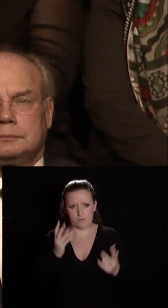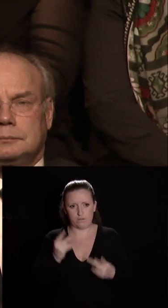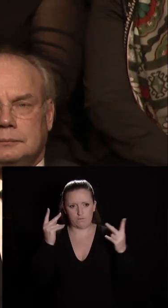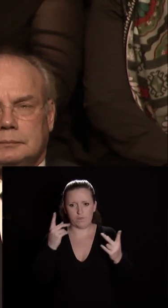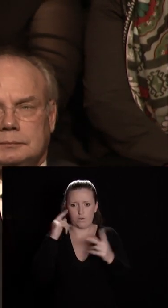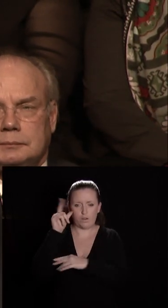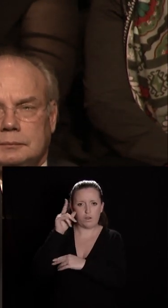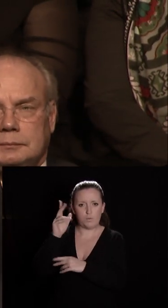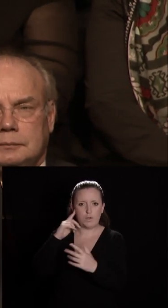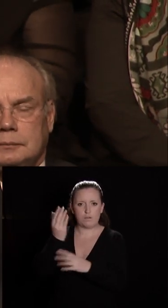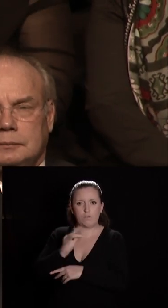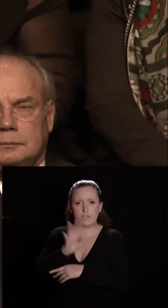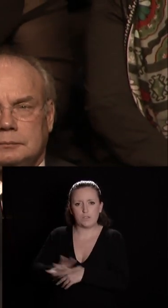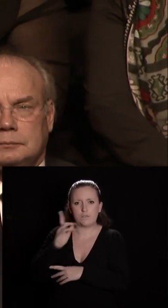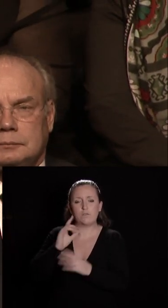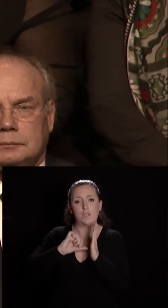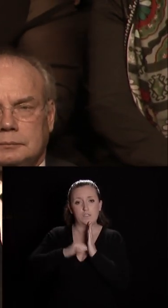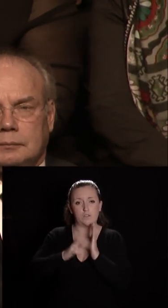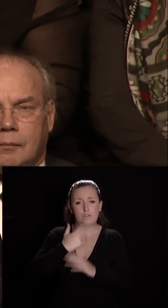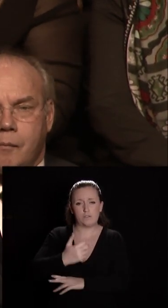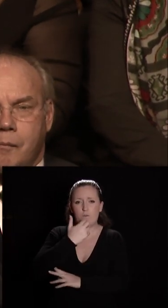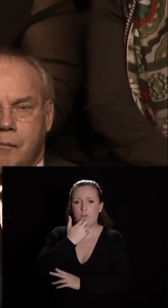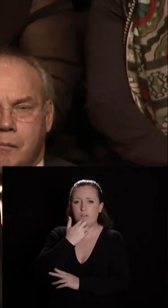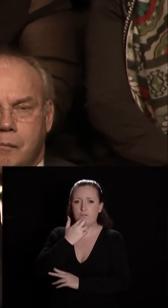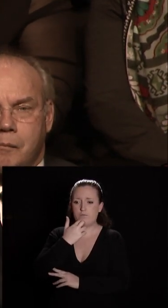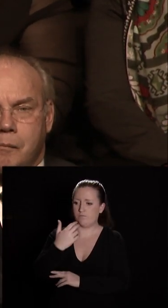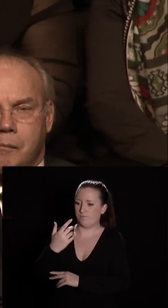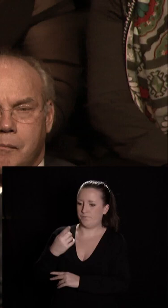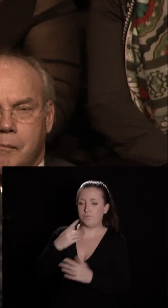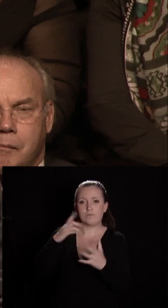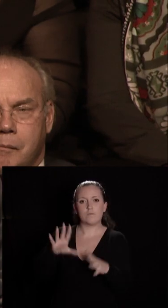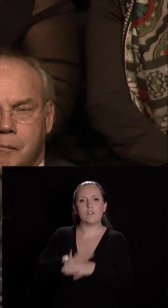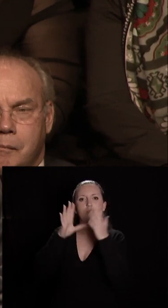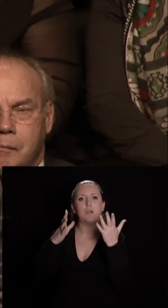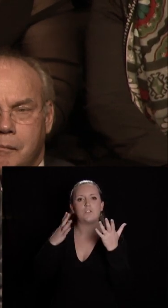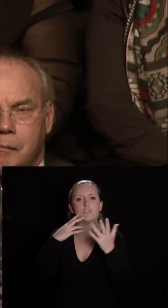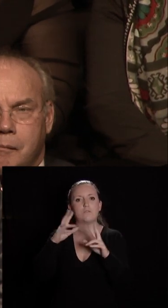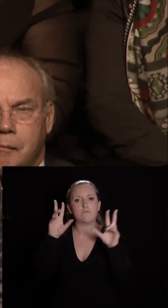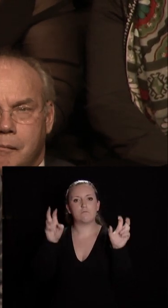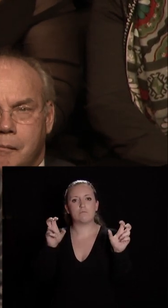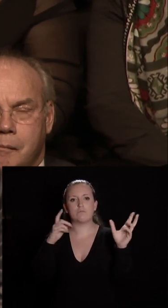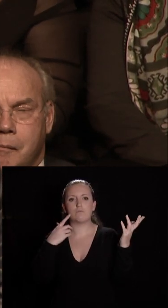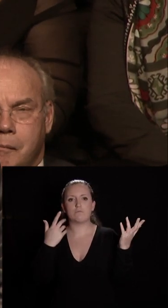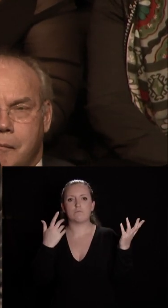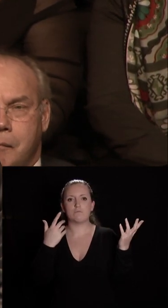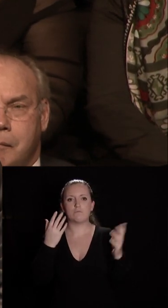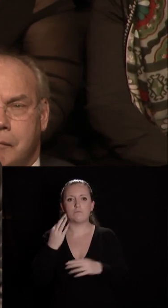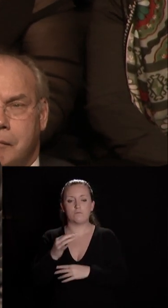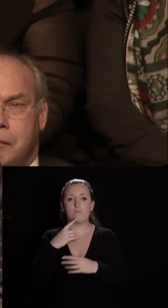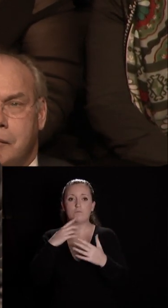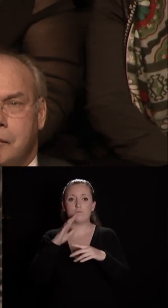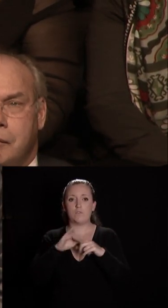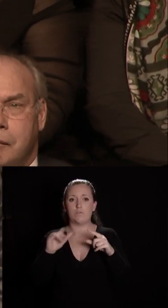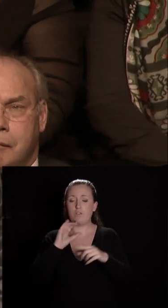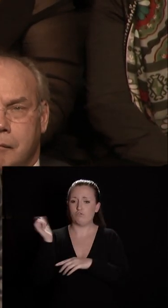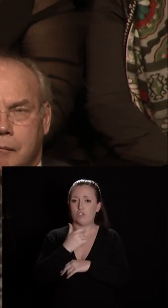république française une identité citoyenne à l'image de notre belle devise républicaine que nous avons fait inscrire au fronton